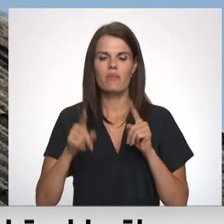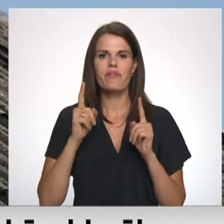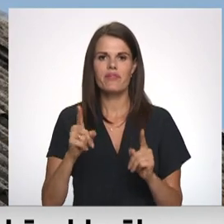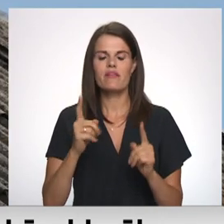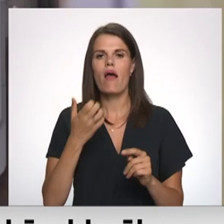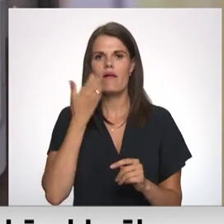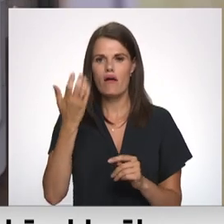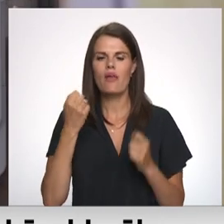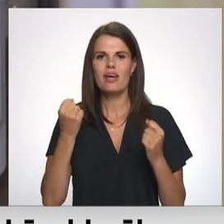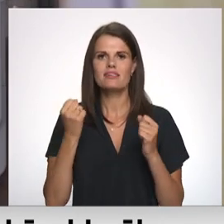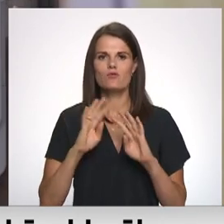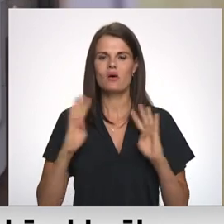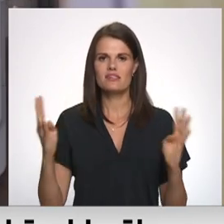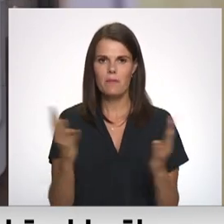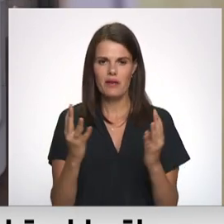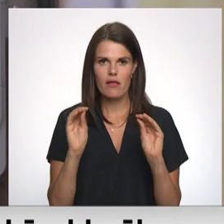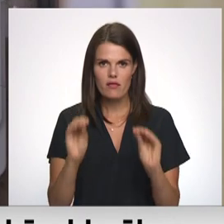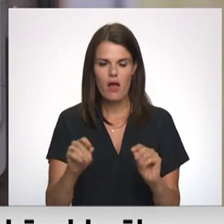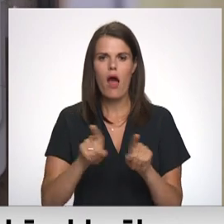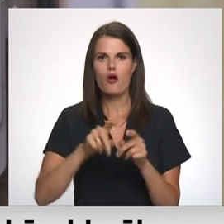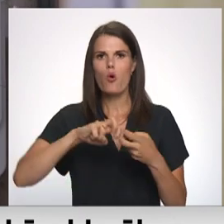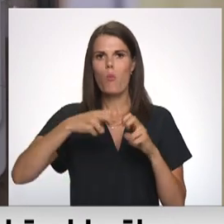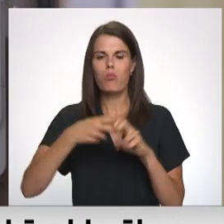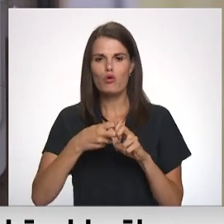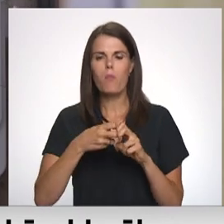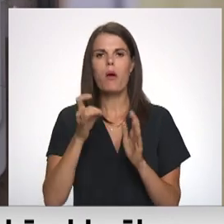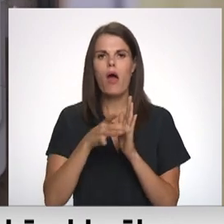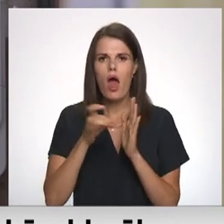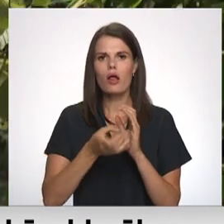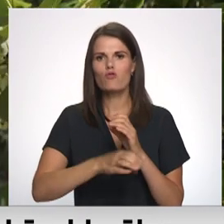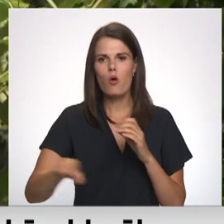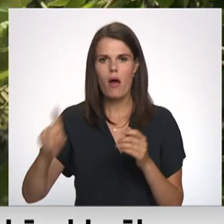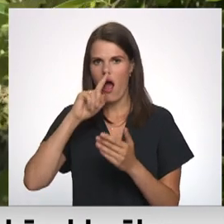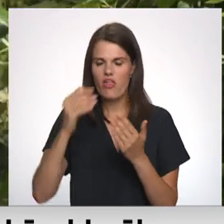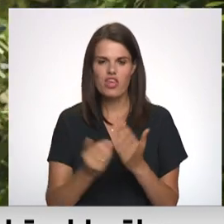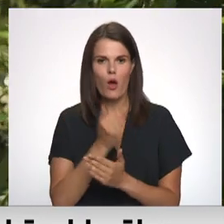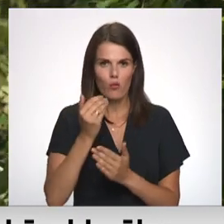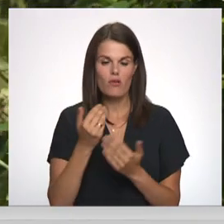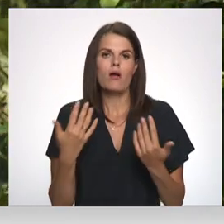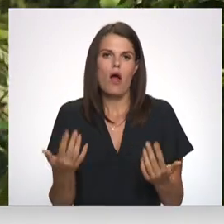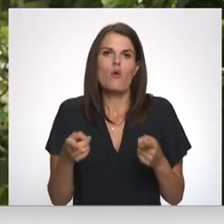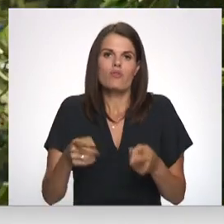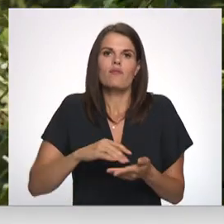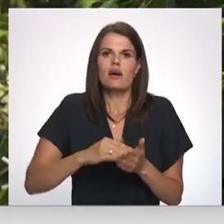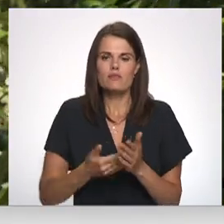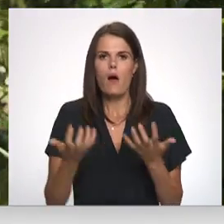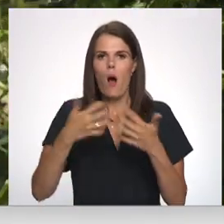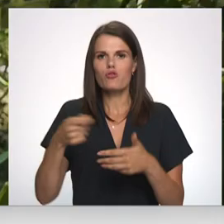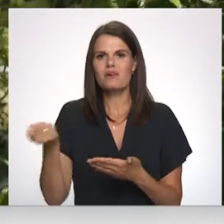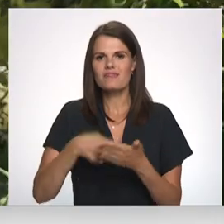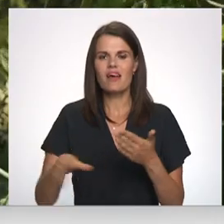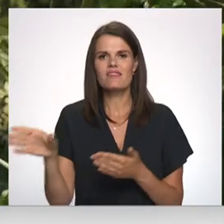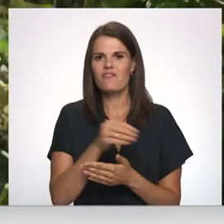nostiprināšanas. Grūtības var sagādāt arī komunikāciju atjaunošana. Kā jau tādās situācijās notiek, automātiski tiek atslēgts visas